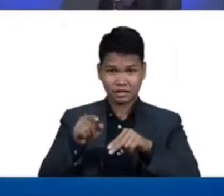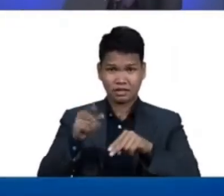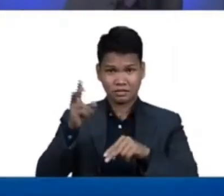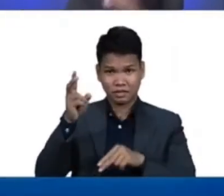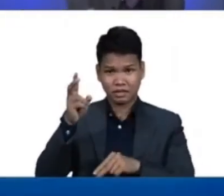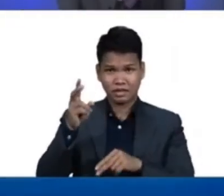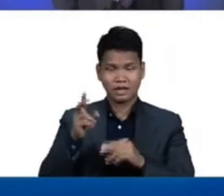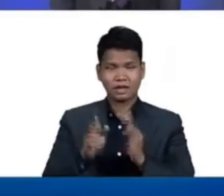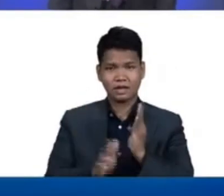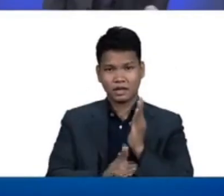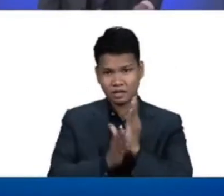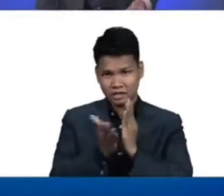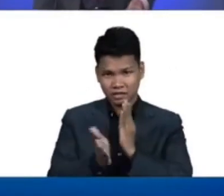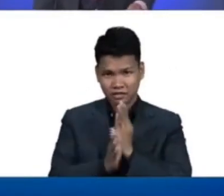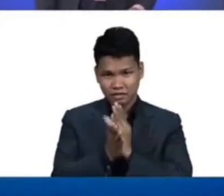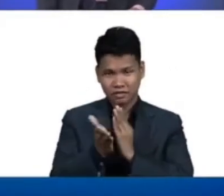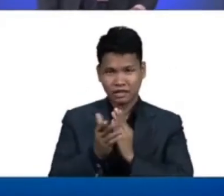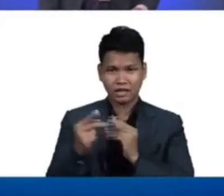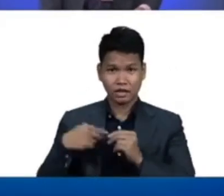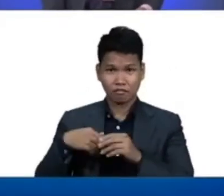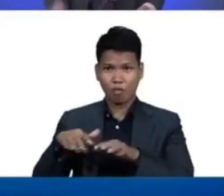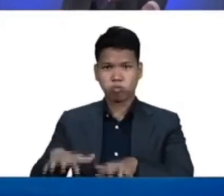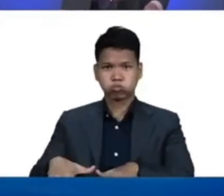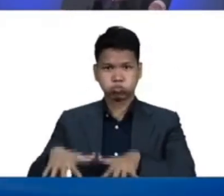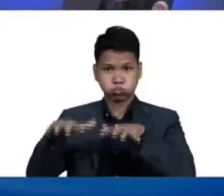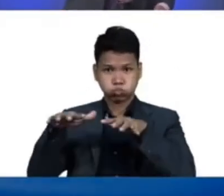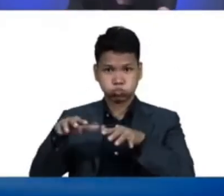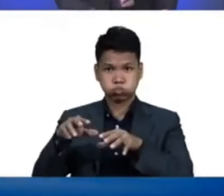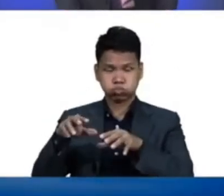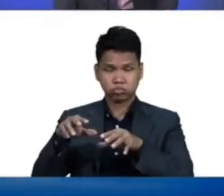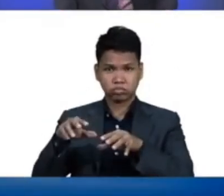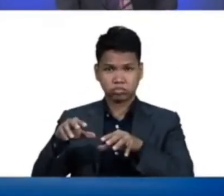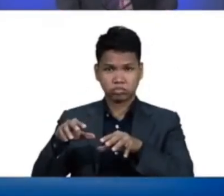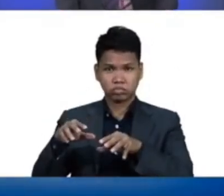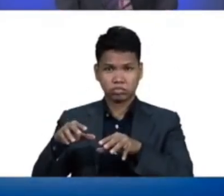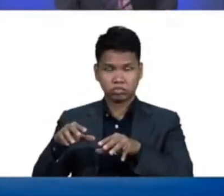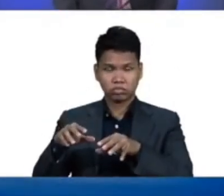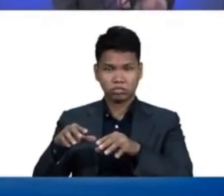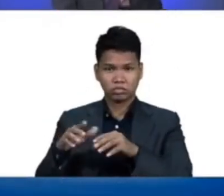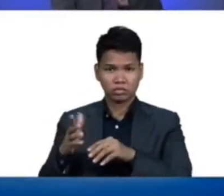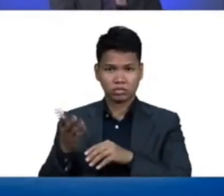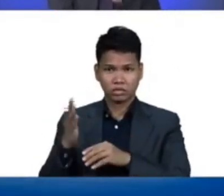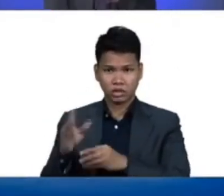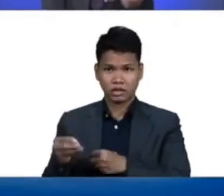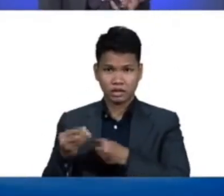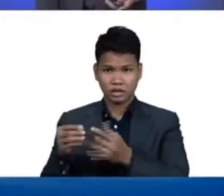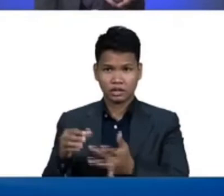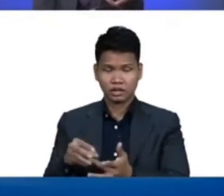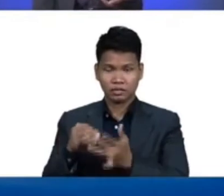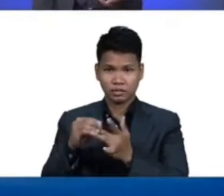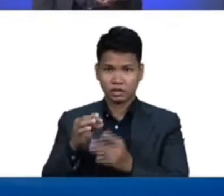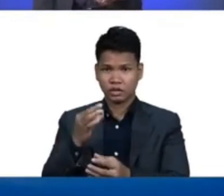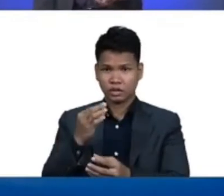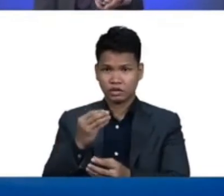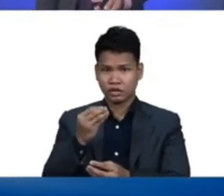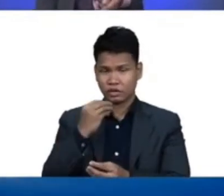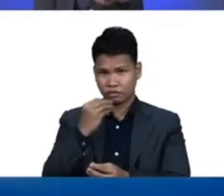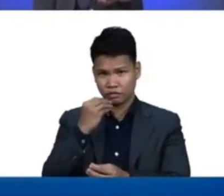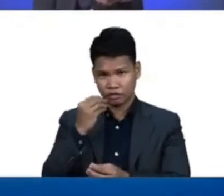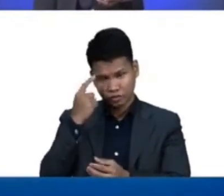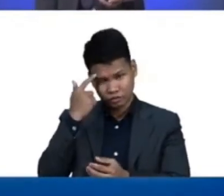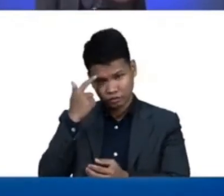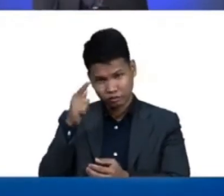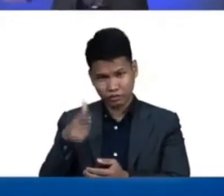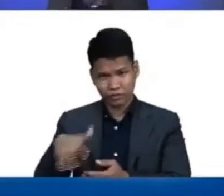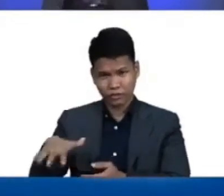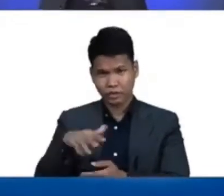at noong nagkaroon ng flood, meron ibinigay special na pagkain para sa